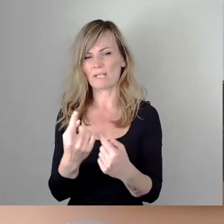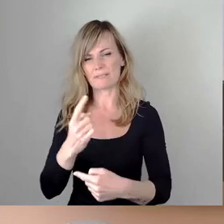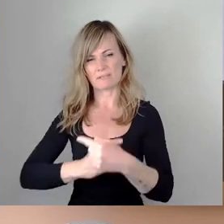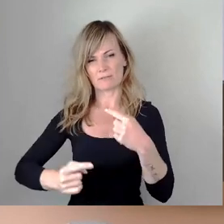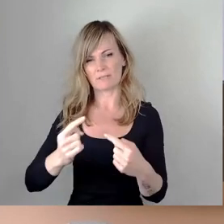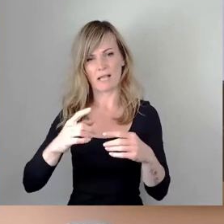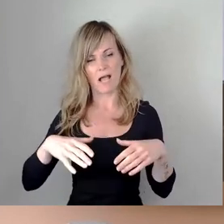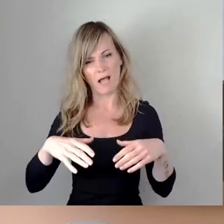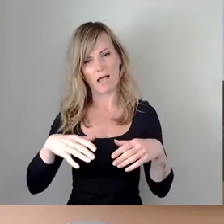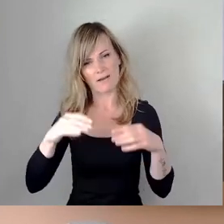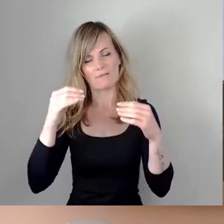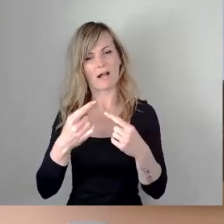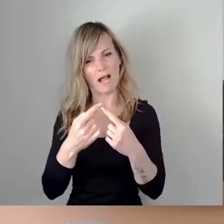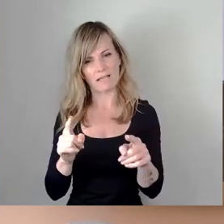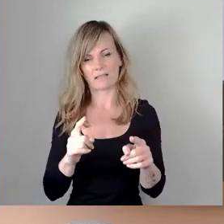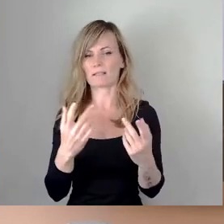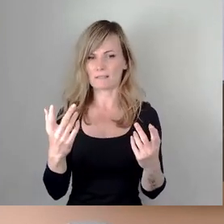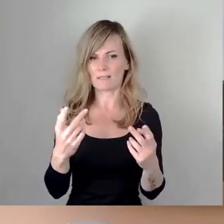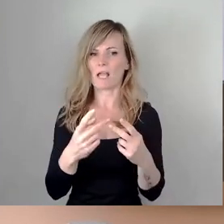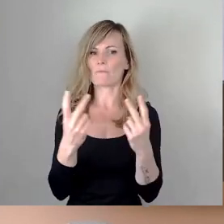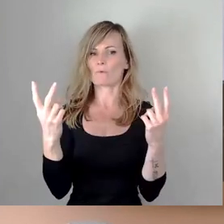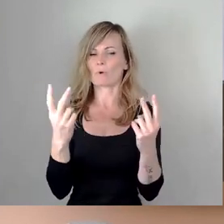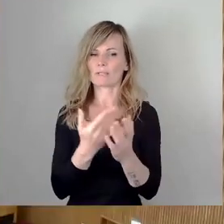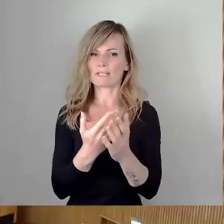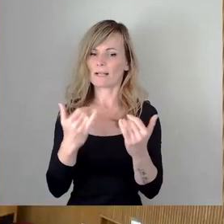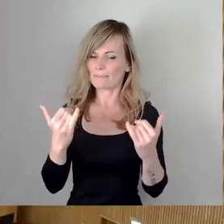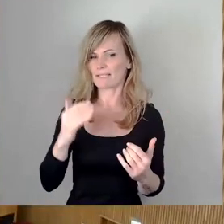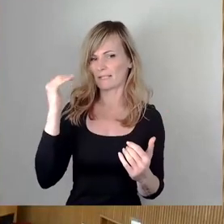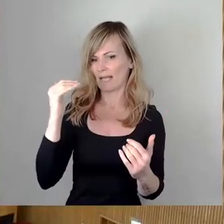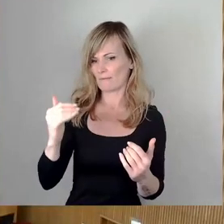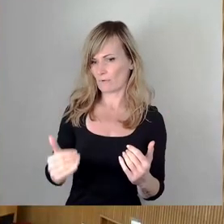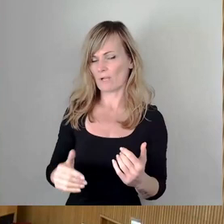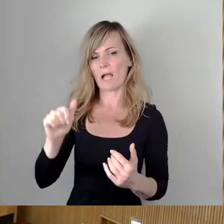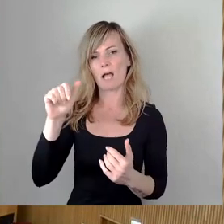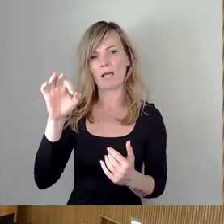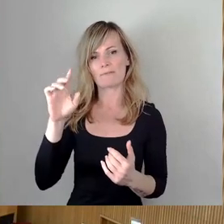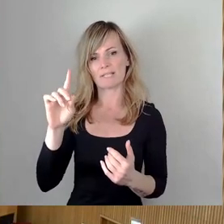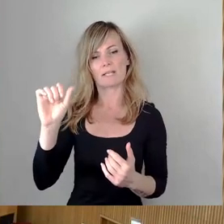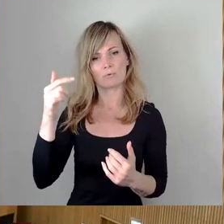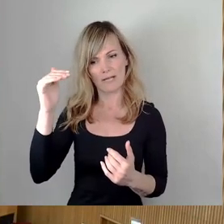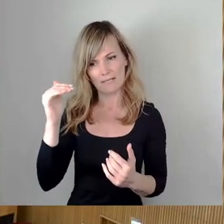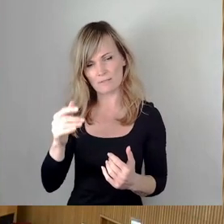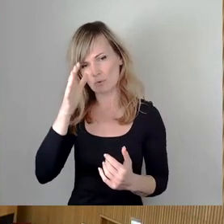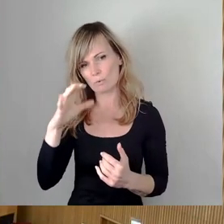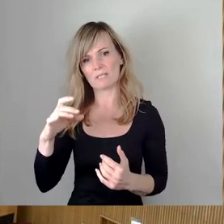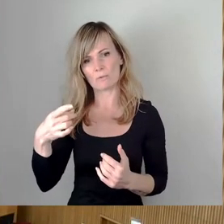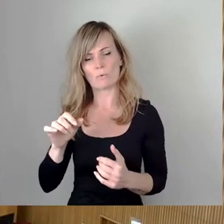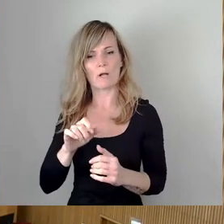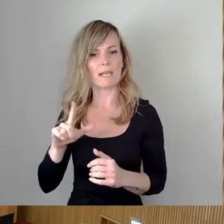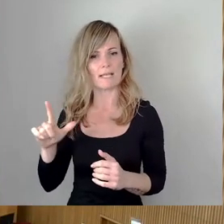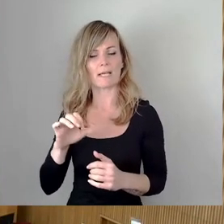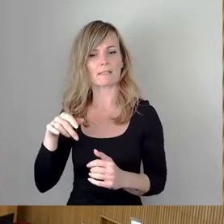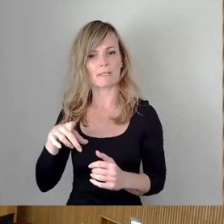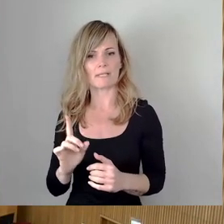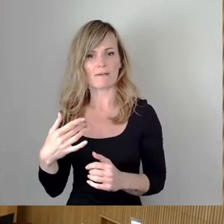Reihenfolge auf meinem Zettel vorgehen. AfD wurde als Erste sprechen, Grüne, CDU, Linke, SPD, Freie